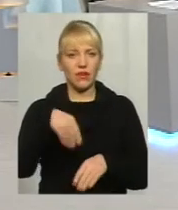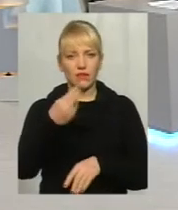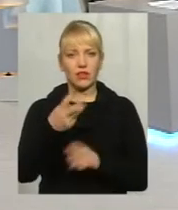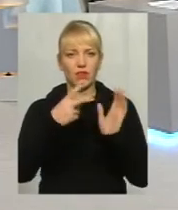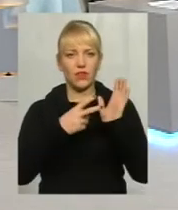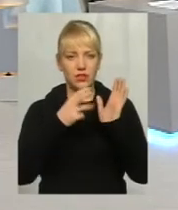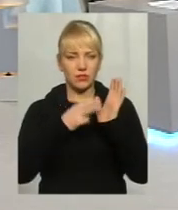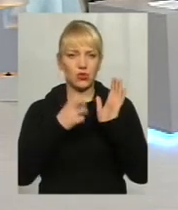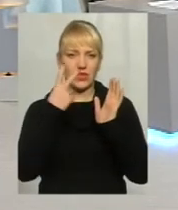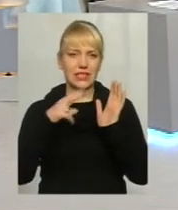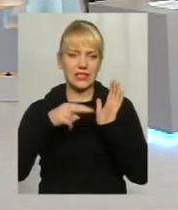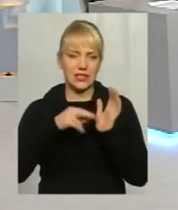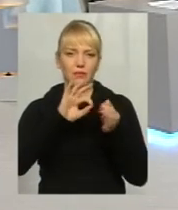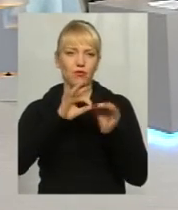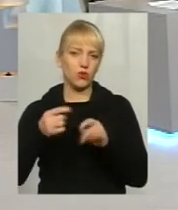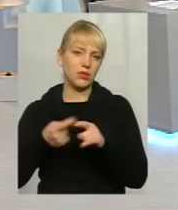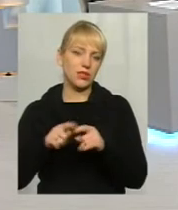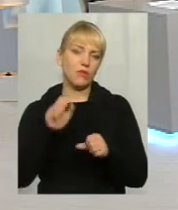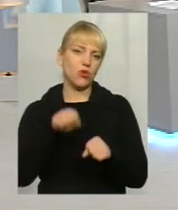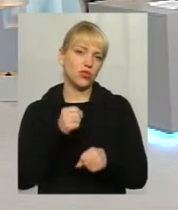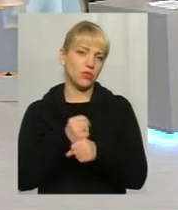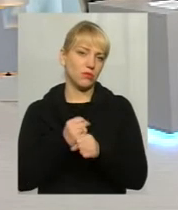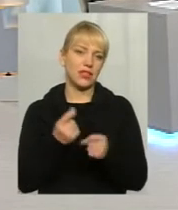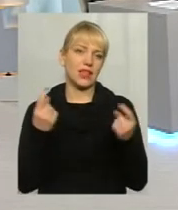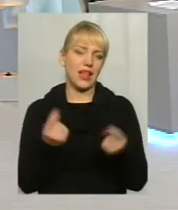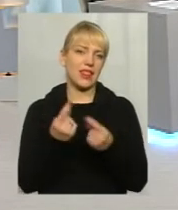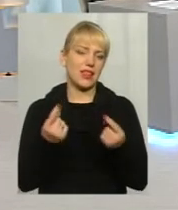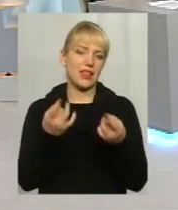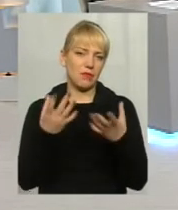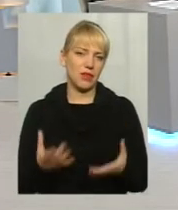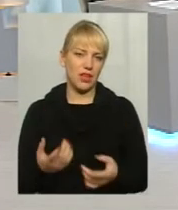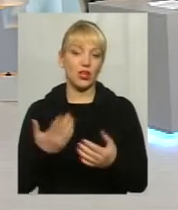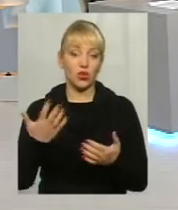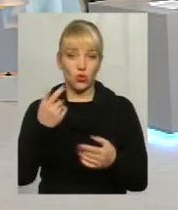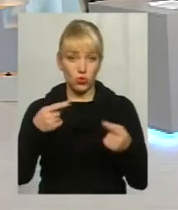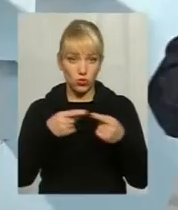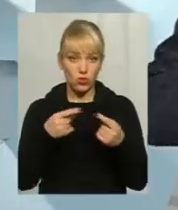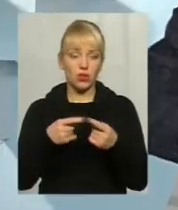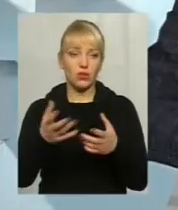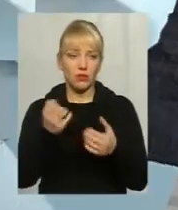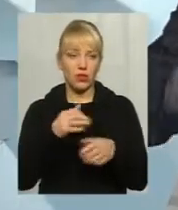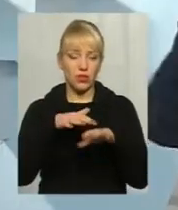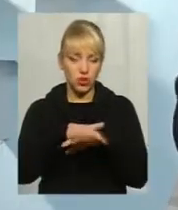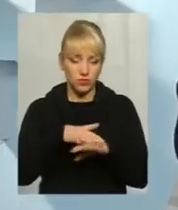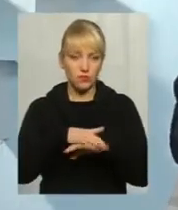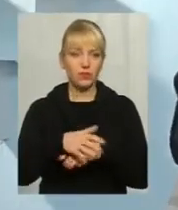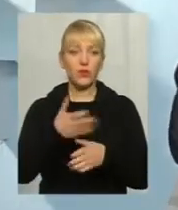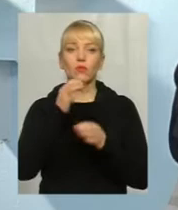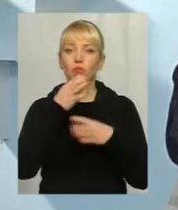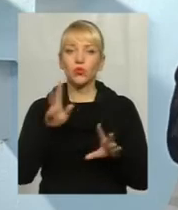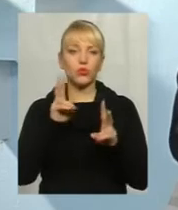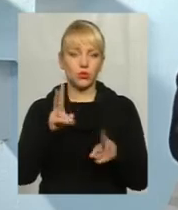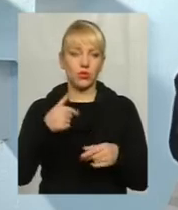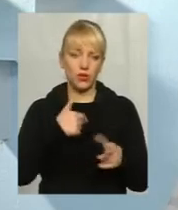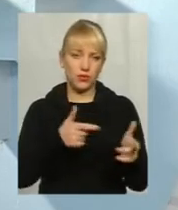формул, і це можна зробити елементарно. Ви хочете точний пасажиропотік? Сідайте, беріть своїх счетчиків, будь-хто. Ми готові, я